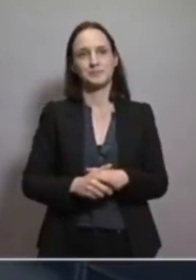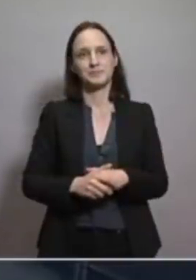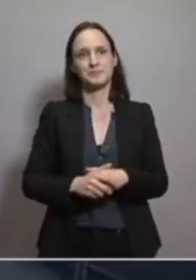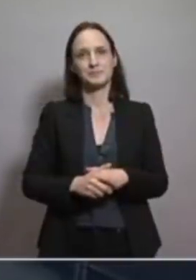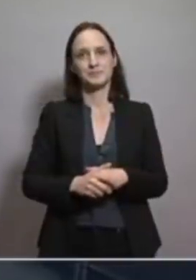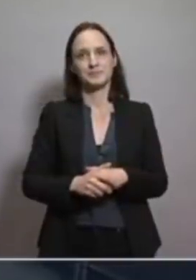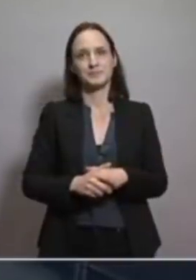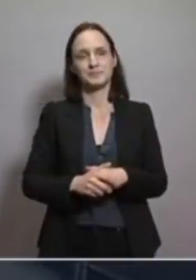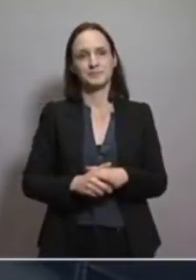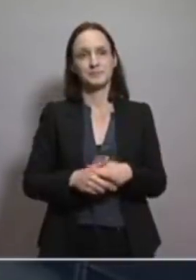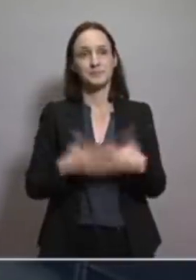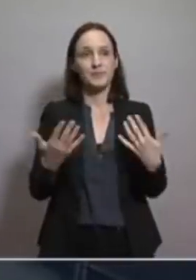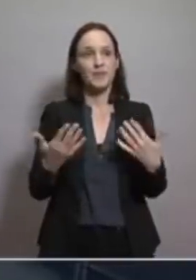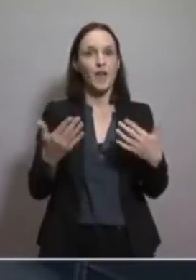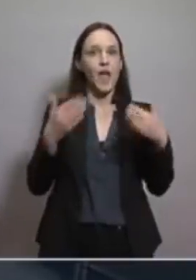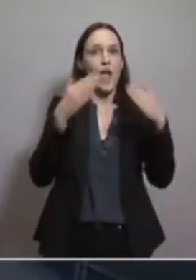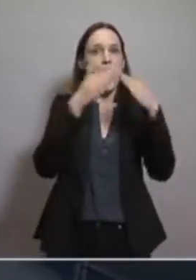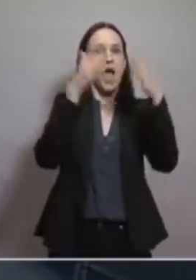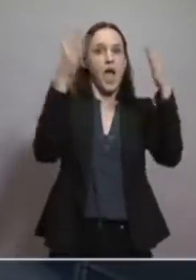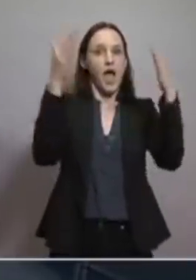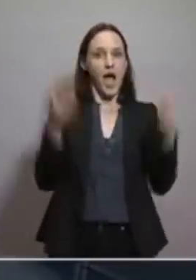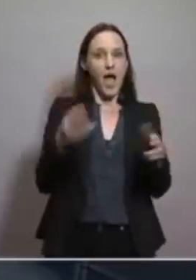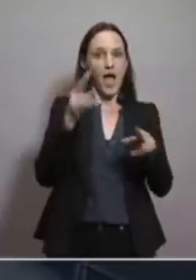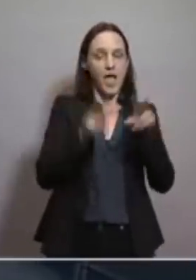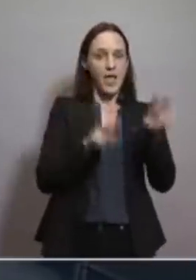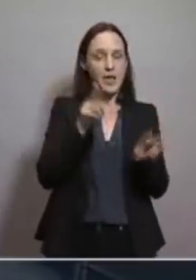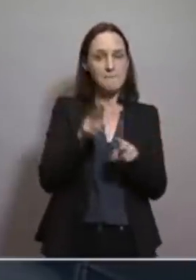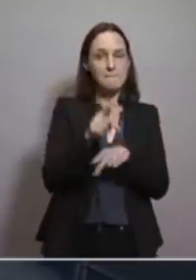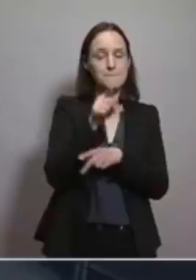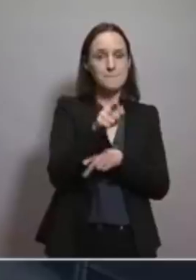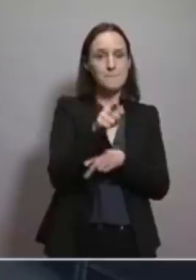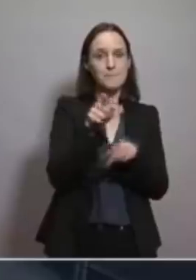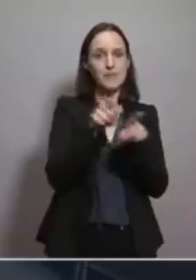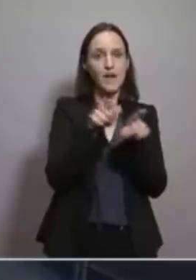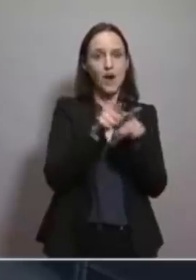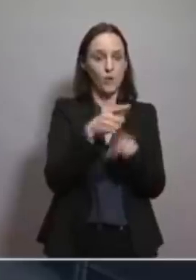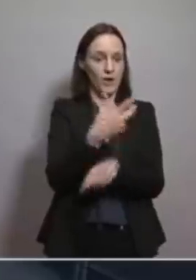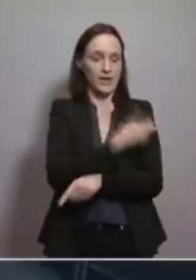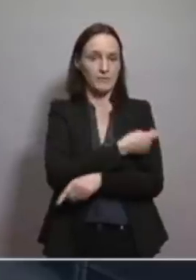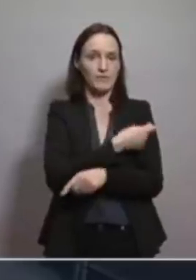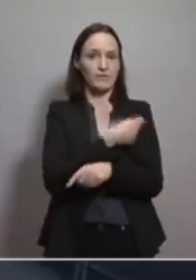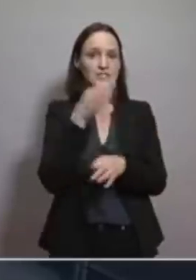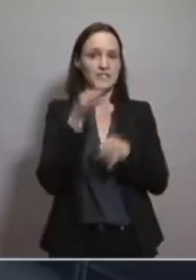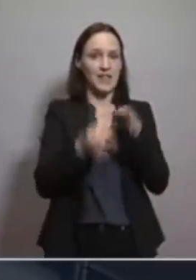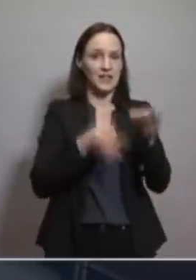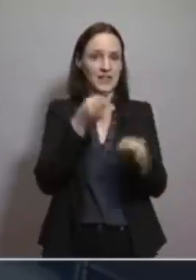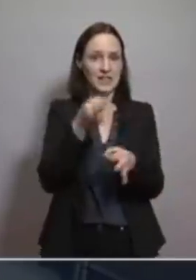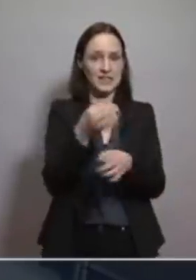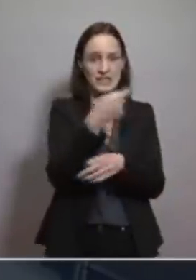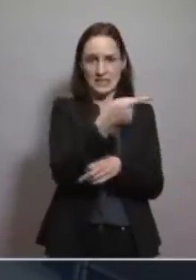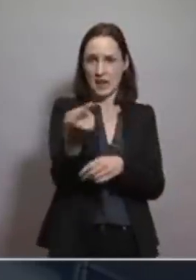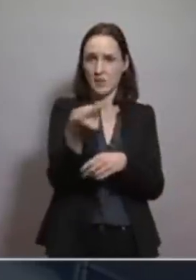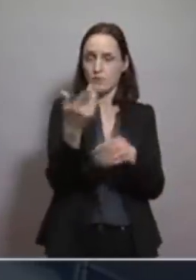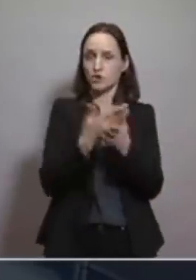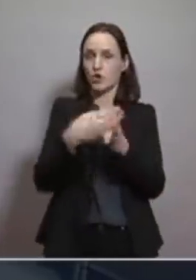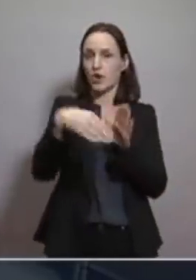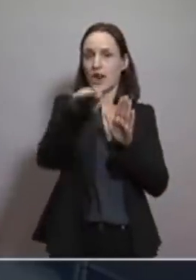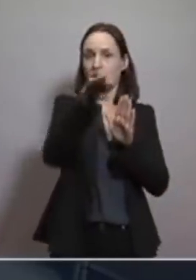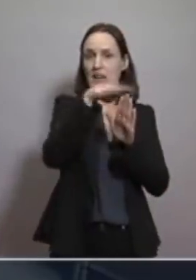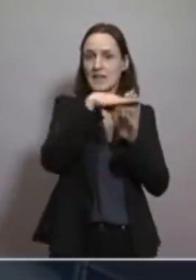Ja, die Heime haben ja teilweise auch selber aufgebaut auf diese Impfstrategie. Ihre Listen mit